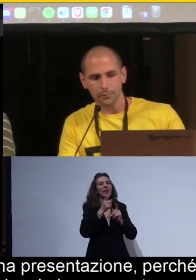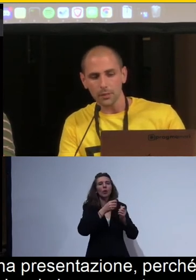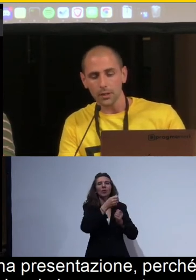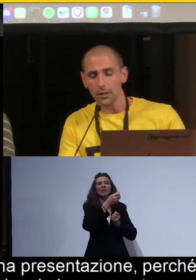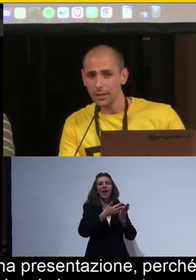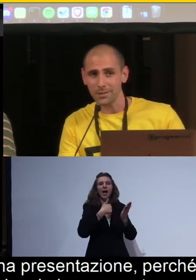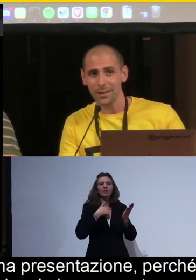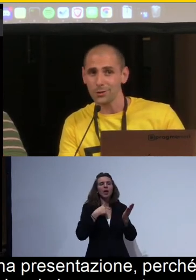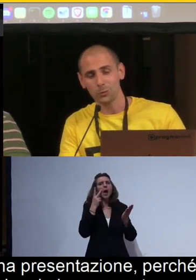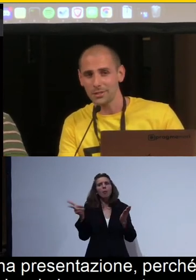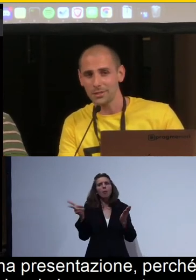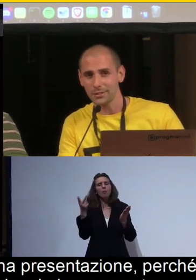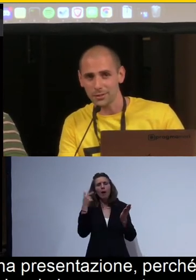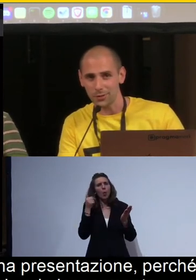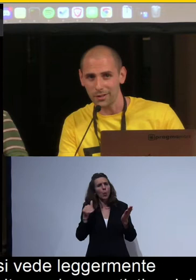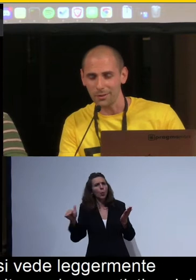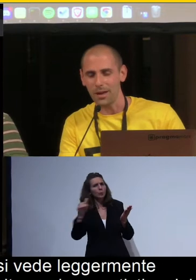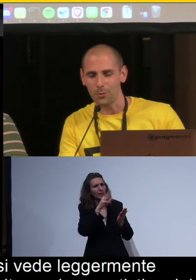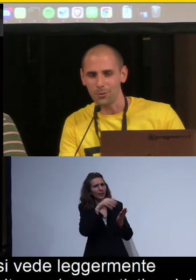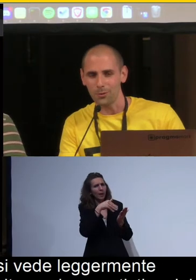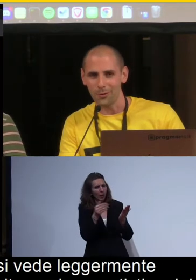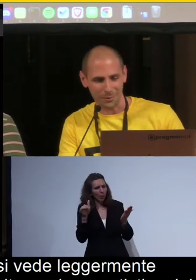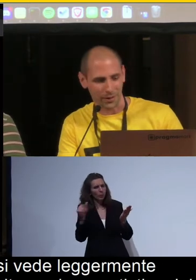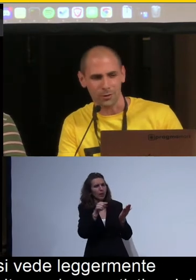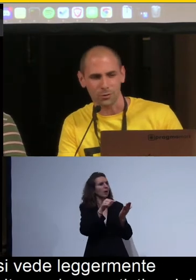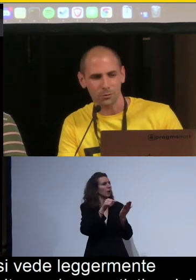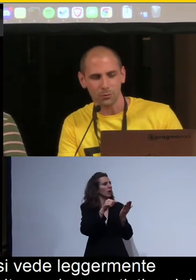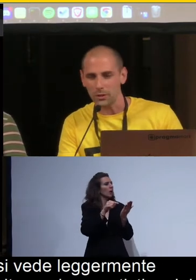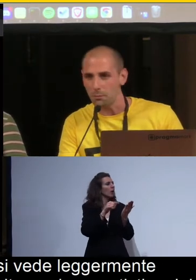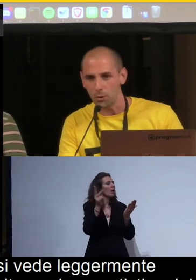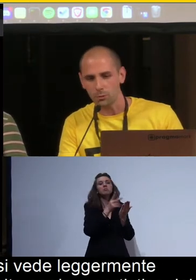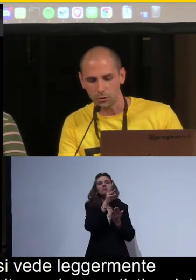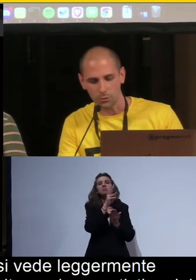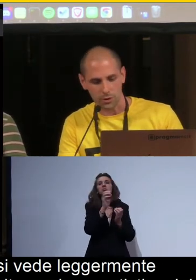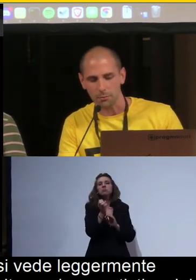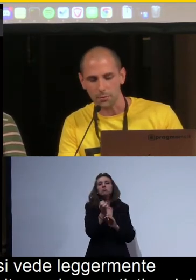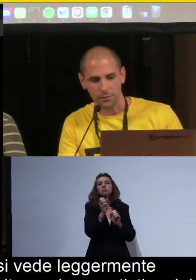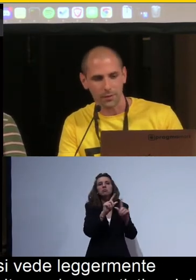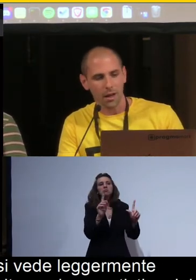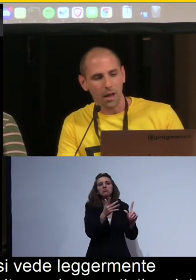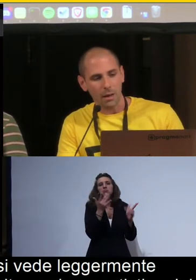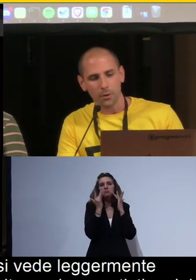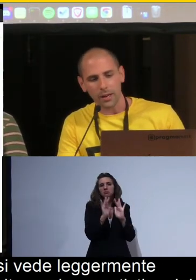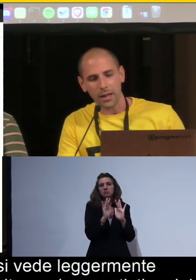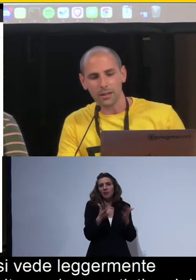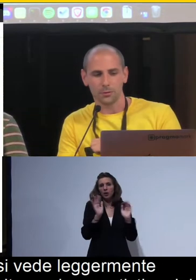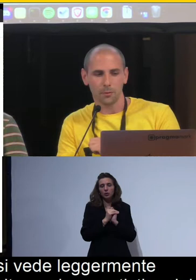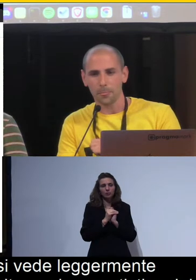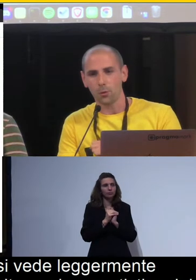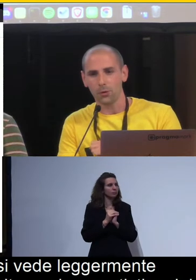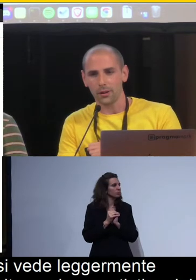e questa è la super presentazione che abbiamo creato, quindi molto molto molto semplice. Abbiamo